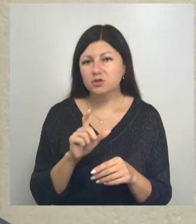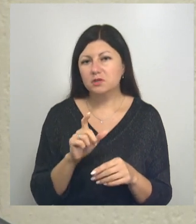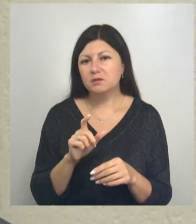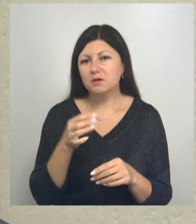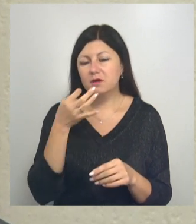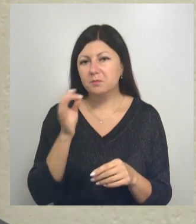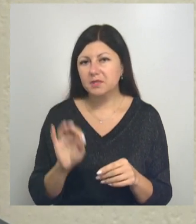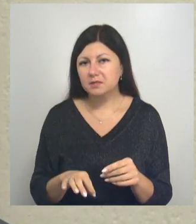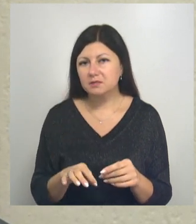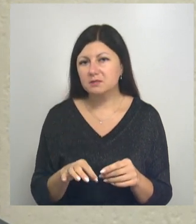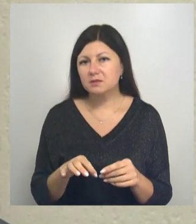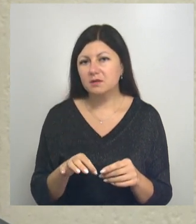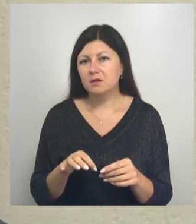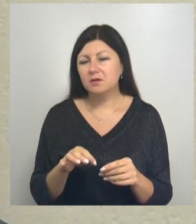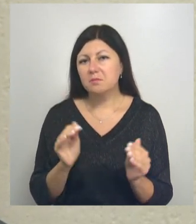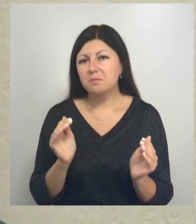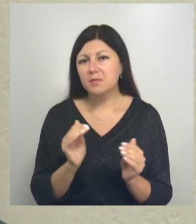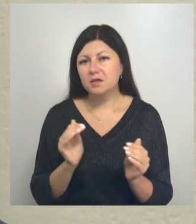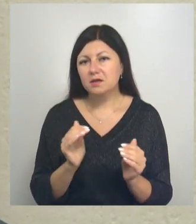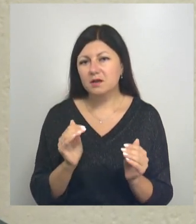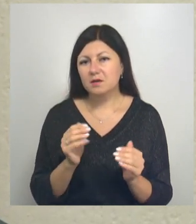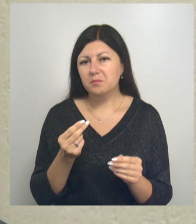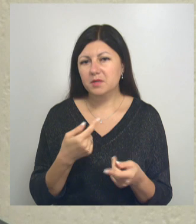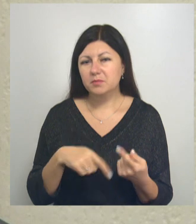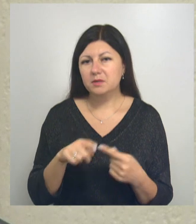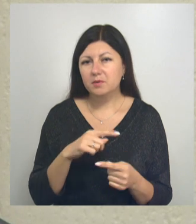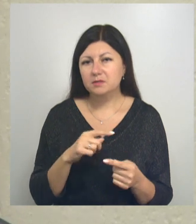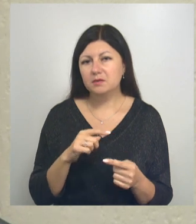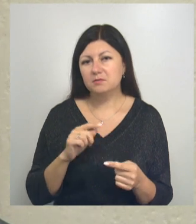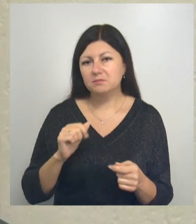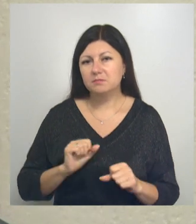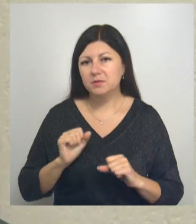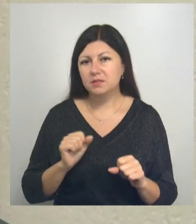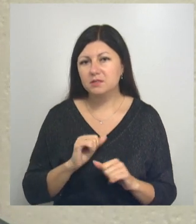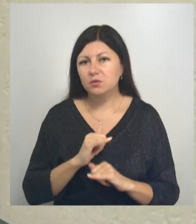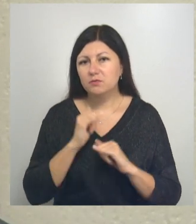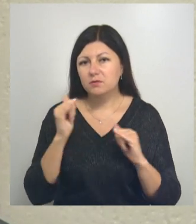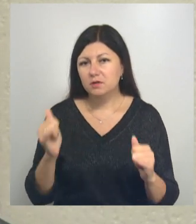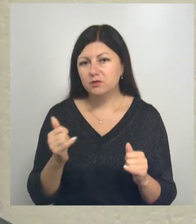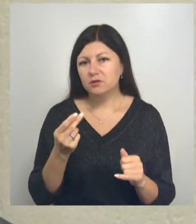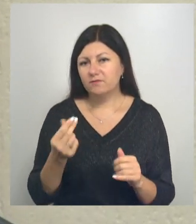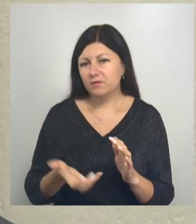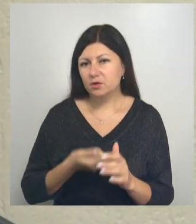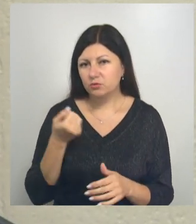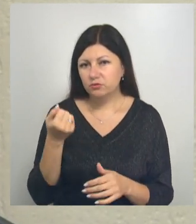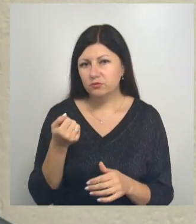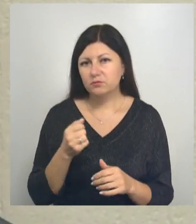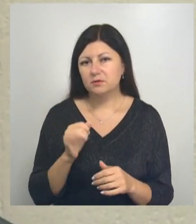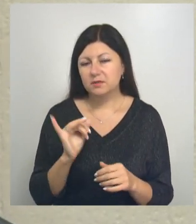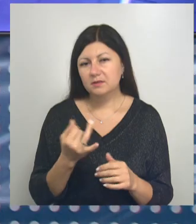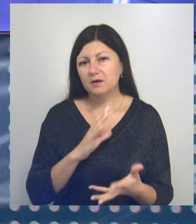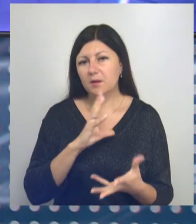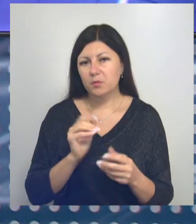микропредпринимателей, пытаться увеличивать выручку, увеличивать объем выпускаемой